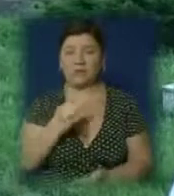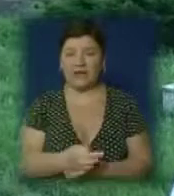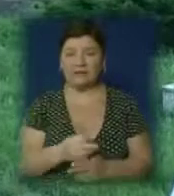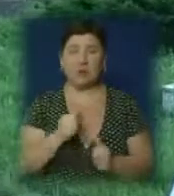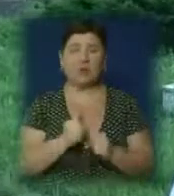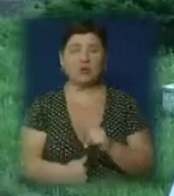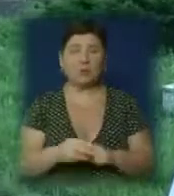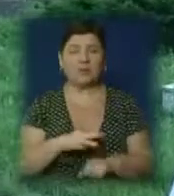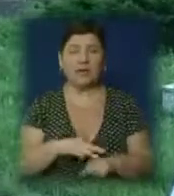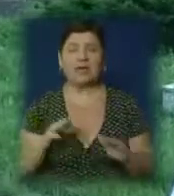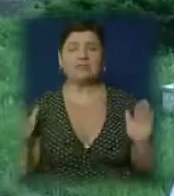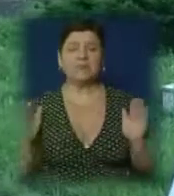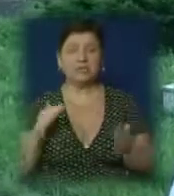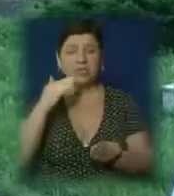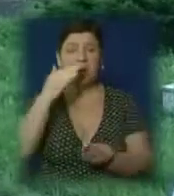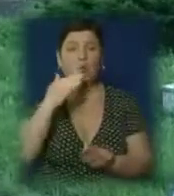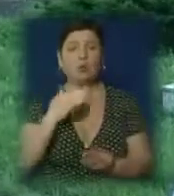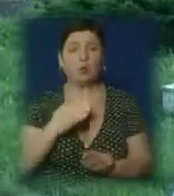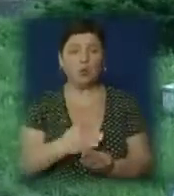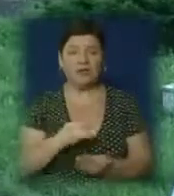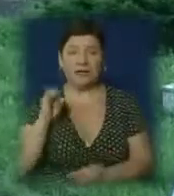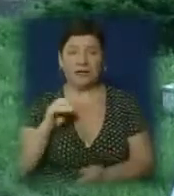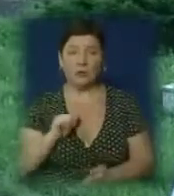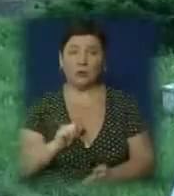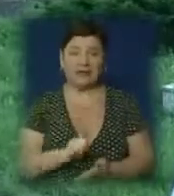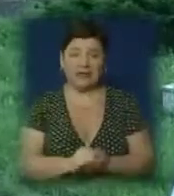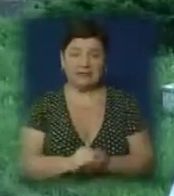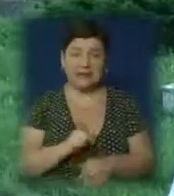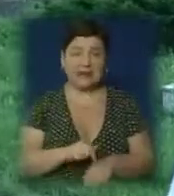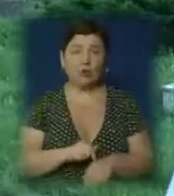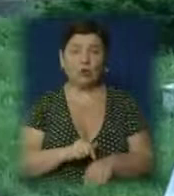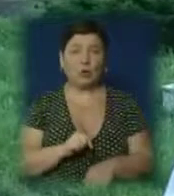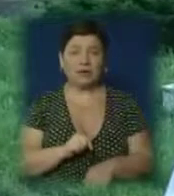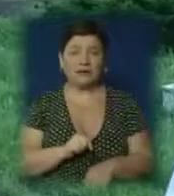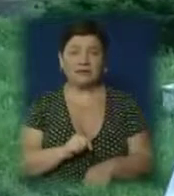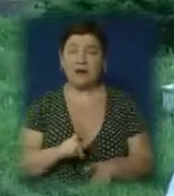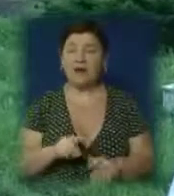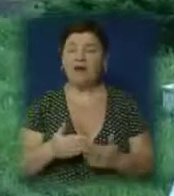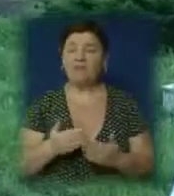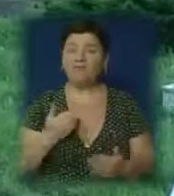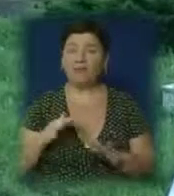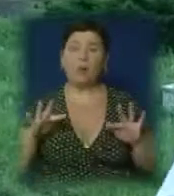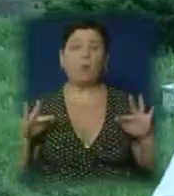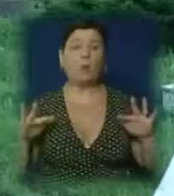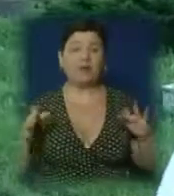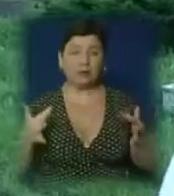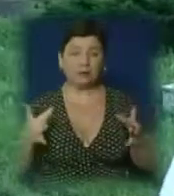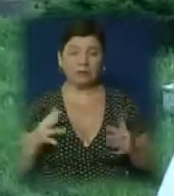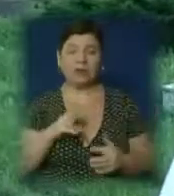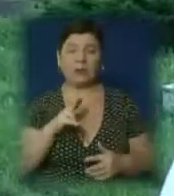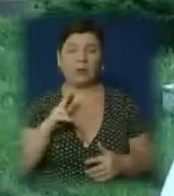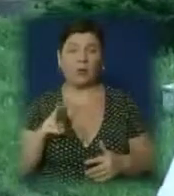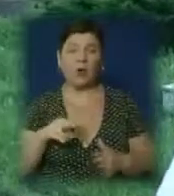збереження протоколів і документації, недоторканість їх. Тобто від моменту, коли